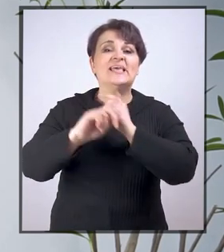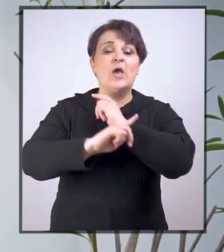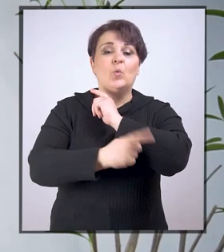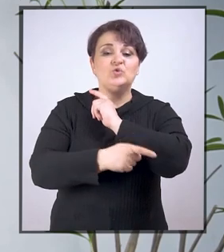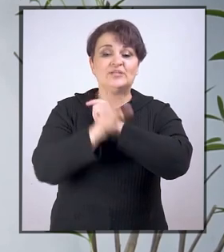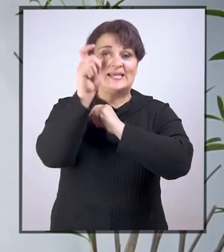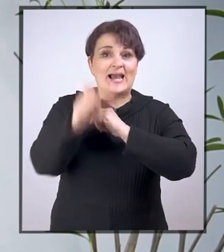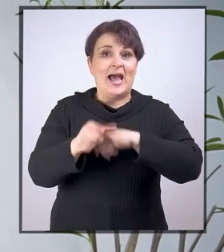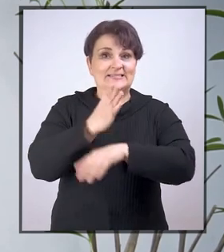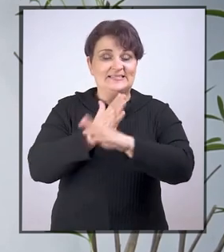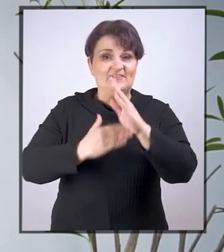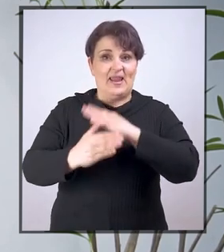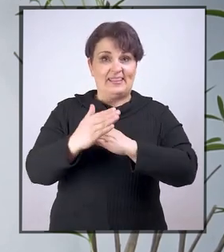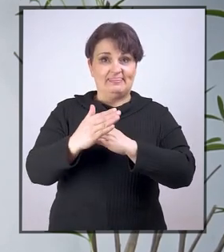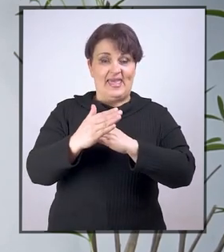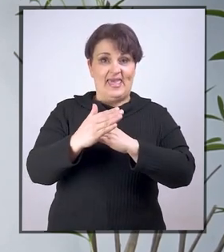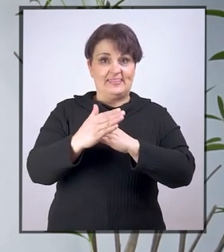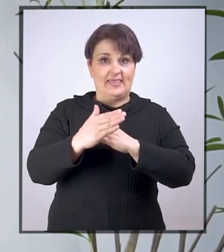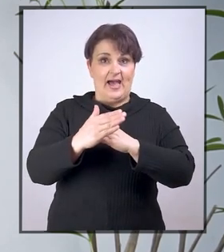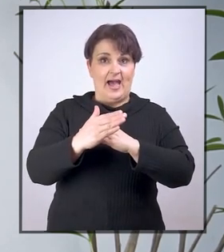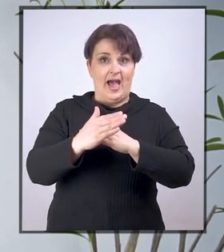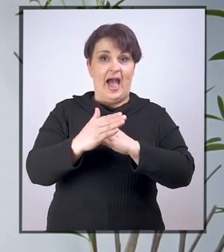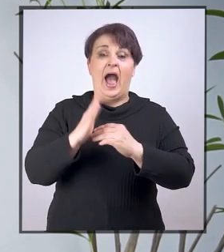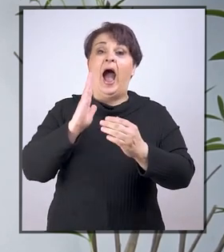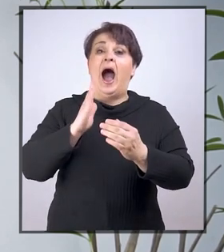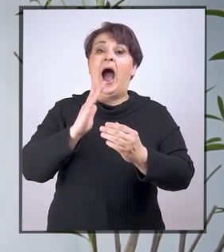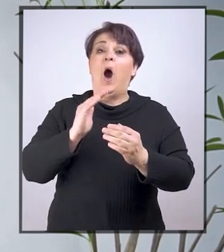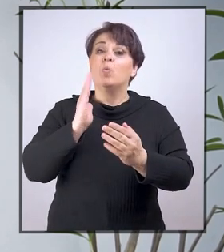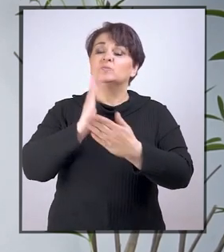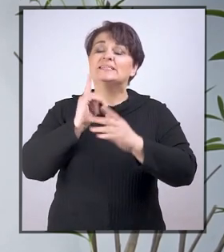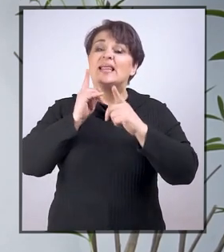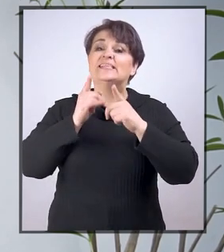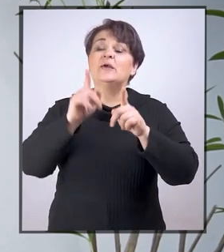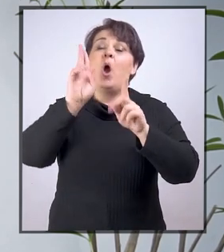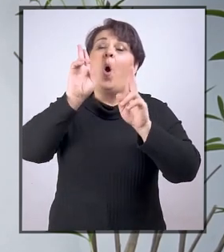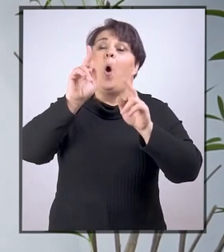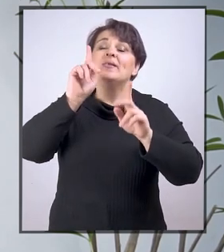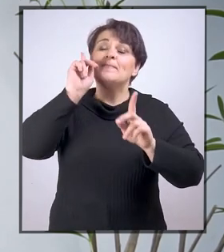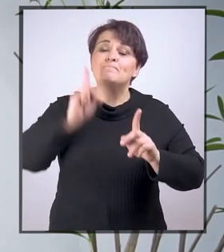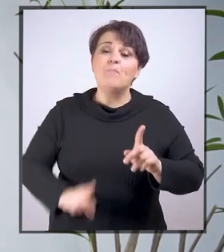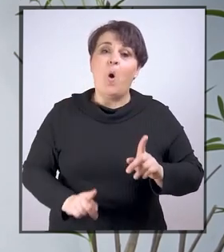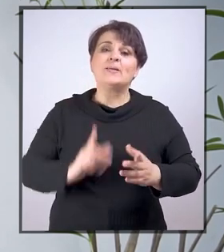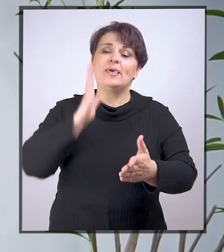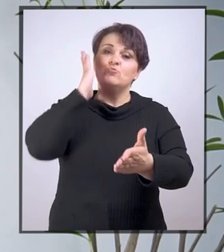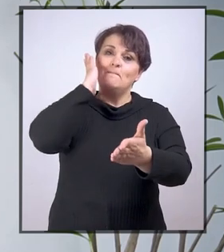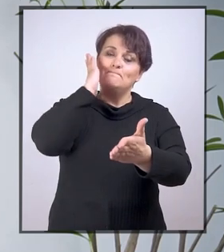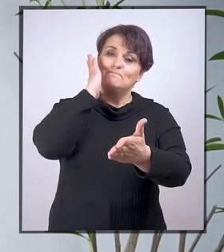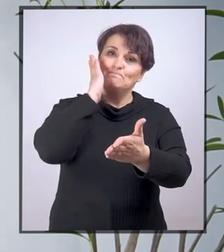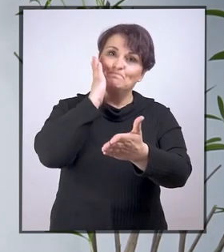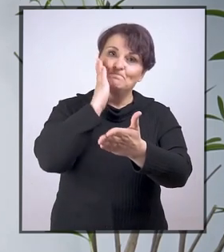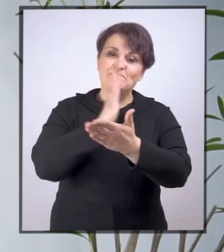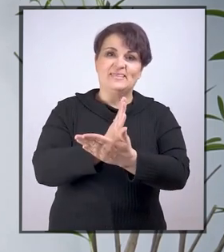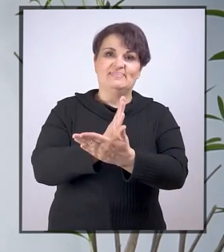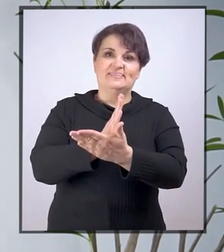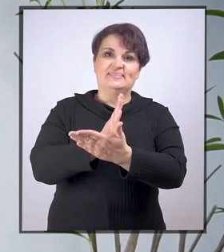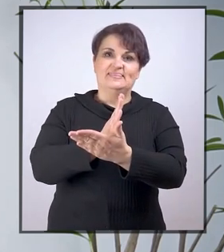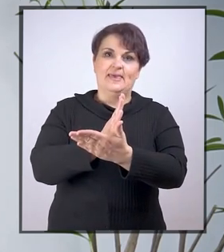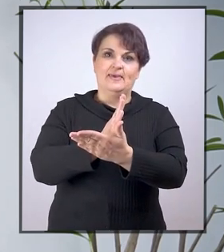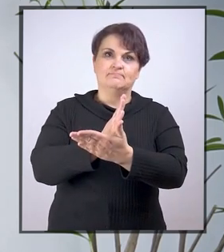učenika s invaliditetom, a u skladu s tim one moraju biti